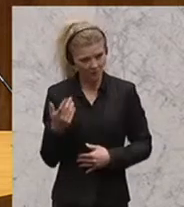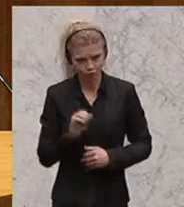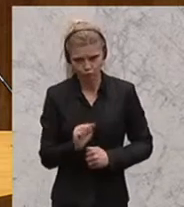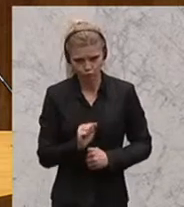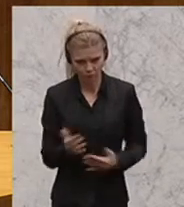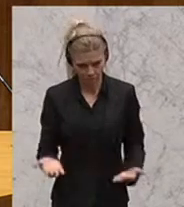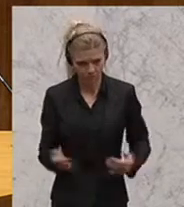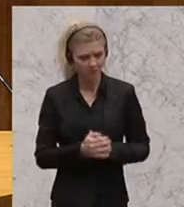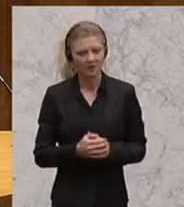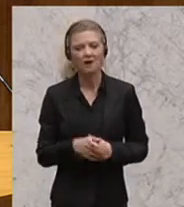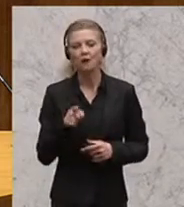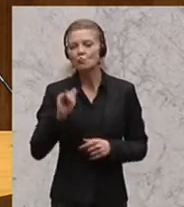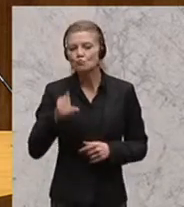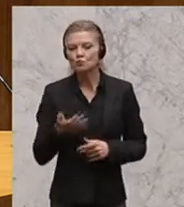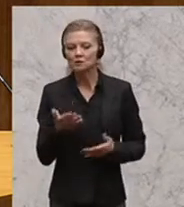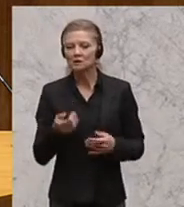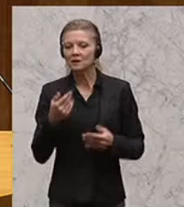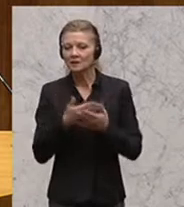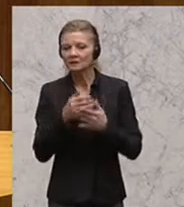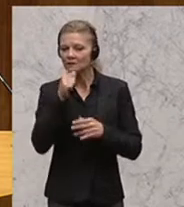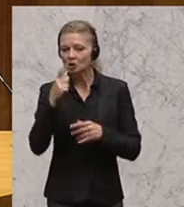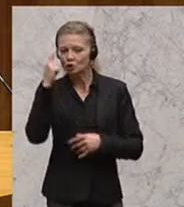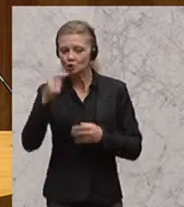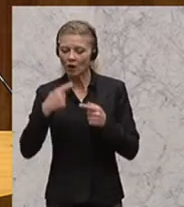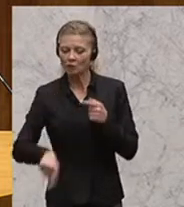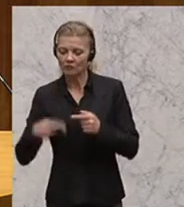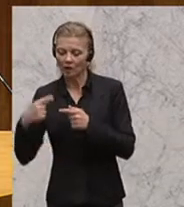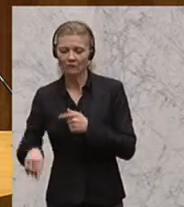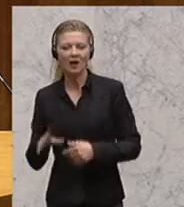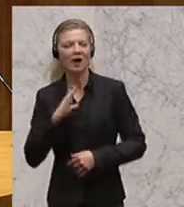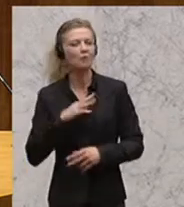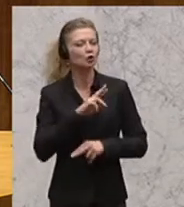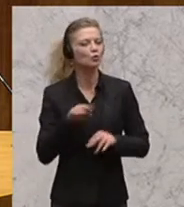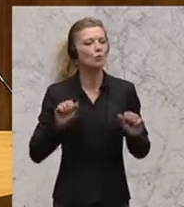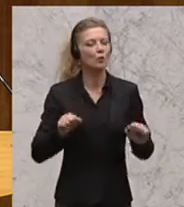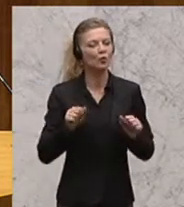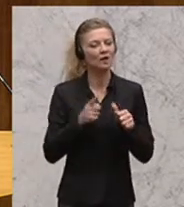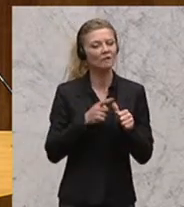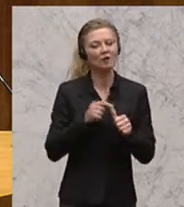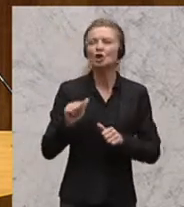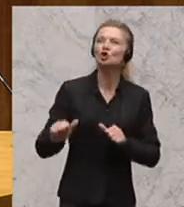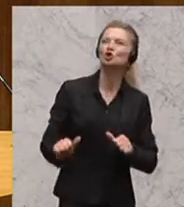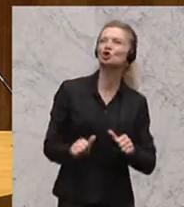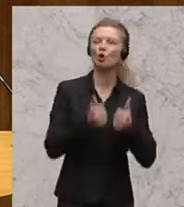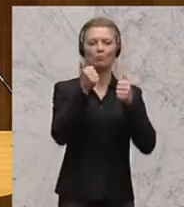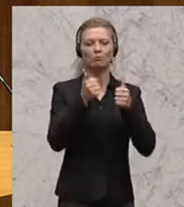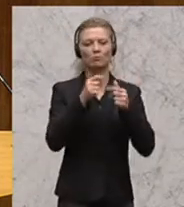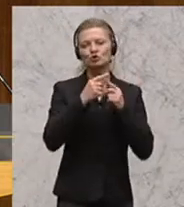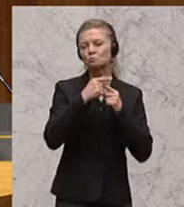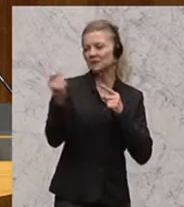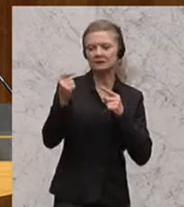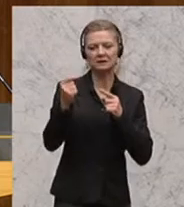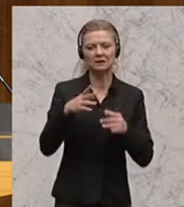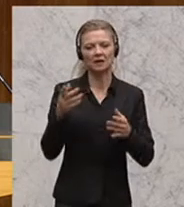massiven Steuerausfällen kommt. Das geht aber nur mit einer Armada an topqualifizierten Finanzbeamten und nicht mit der